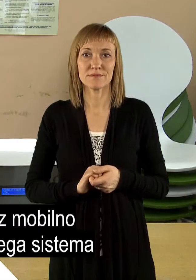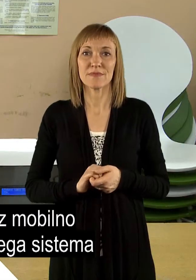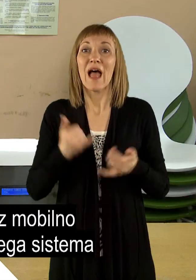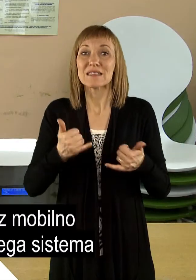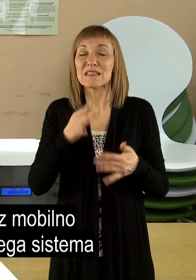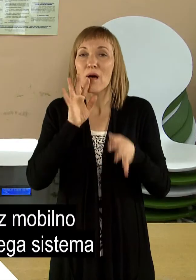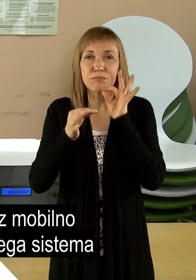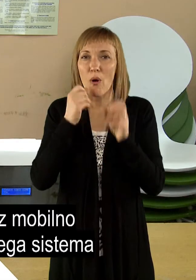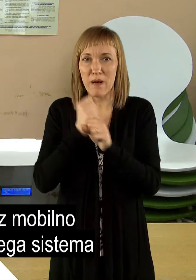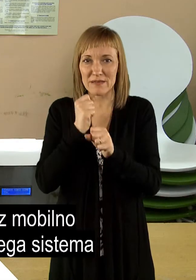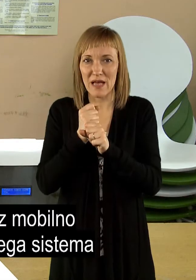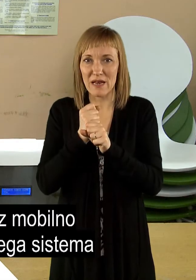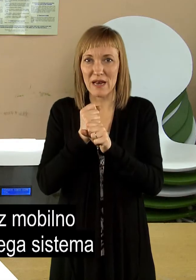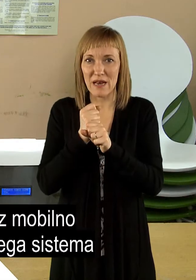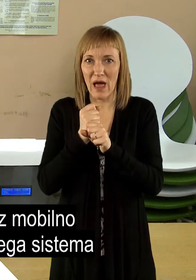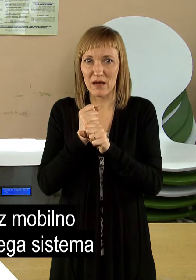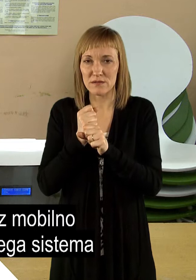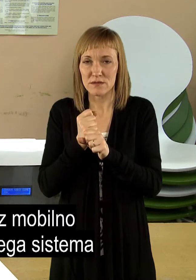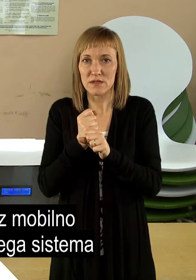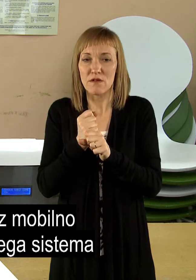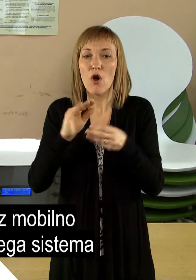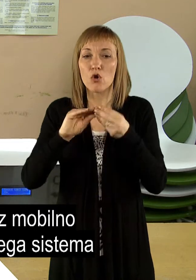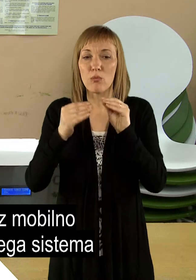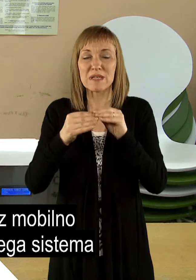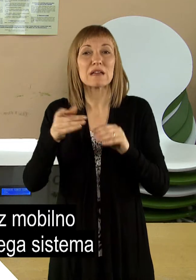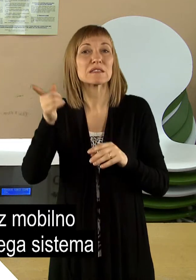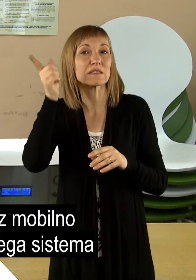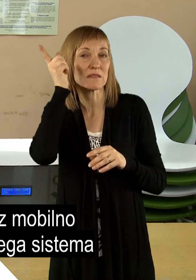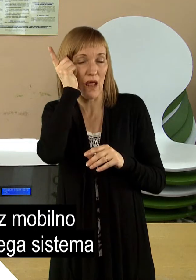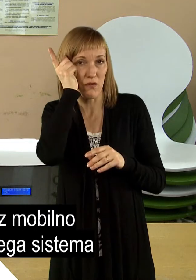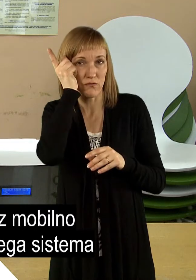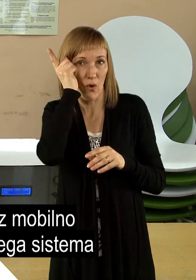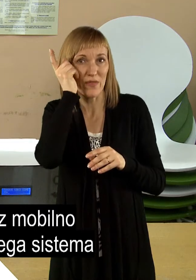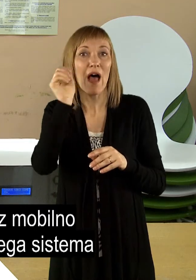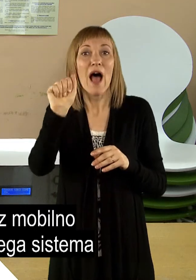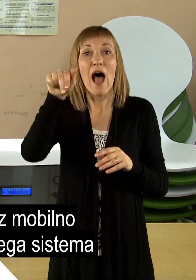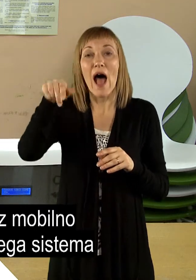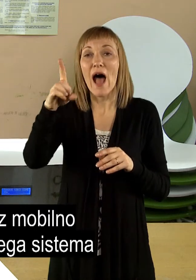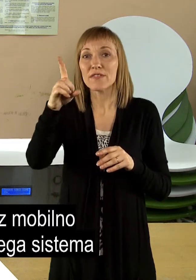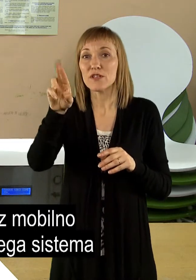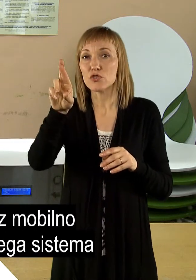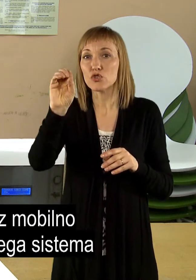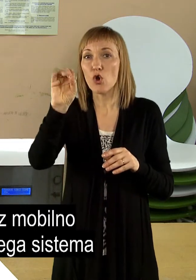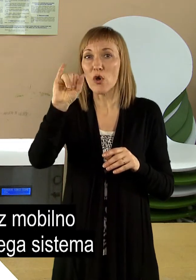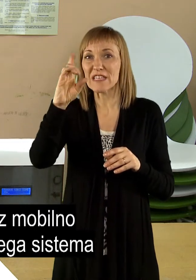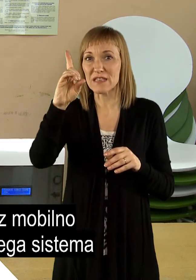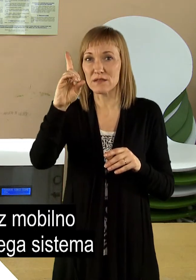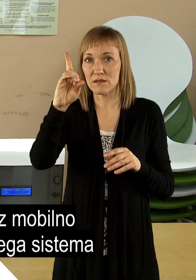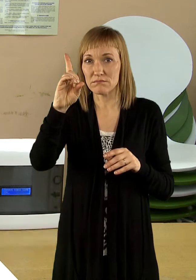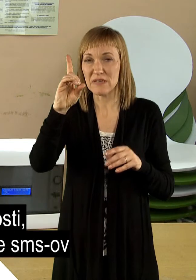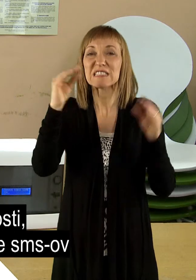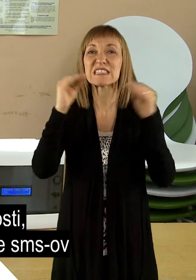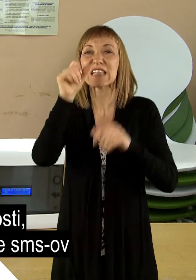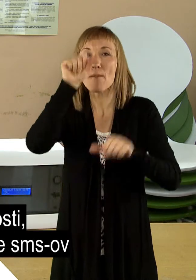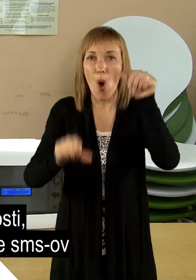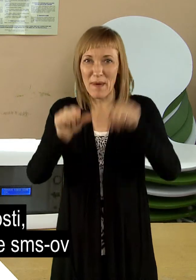prototip v kombinaciji z mobilno napravo Android operacijskega sistema